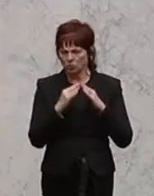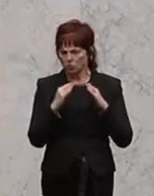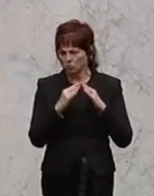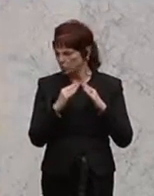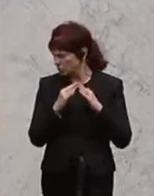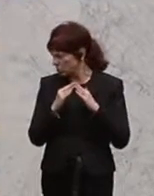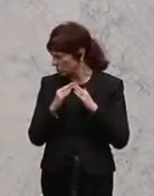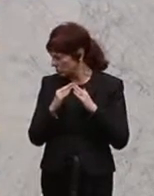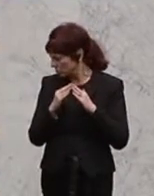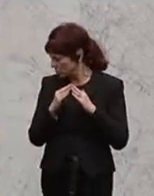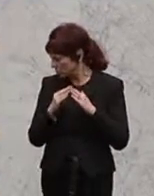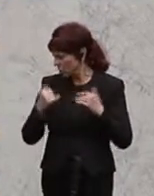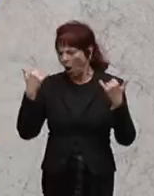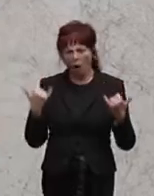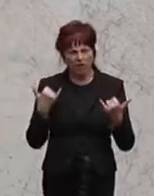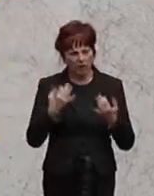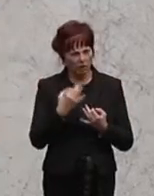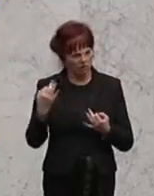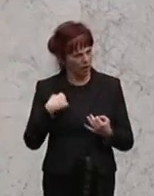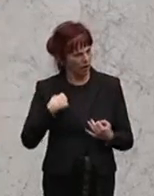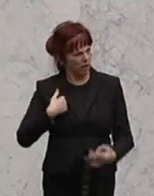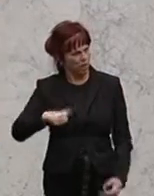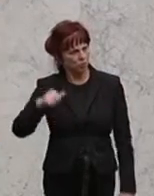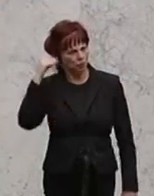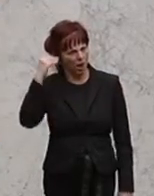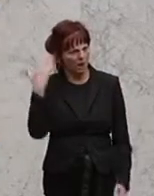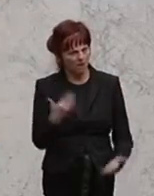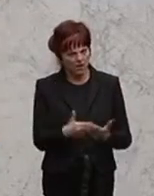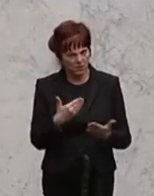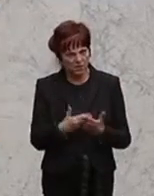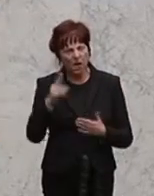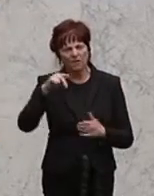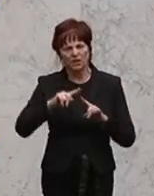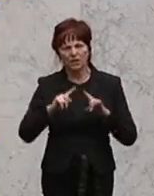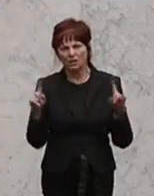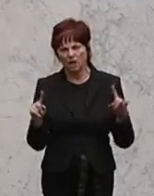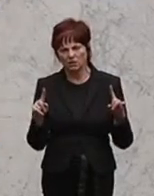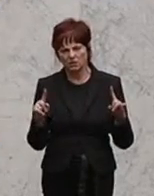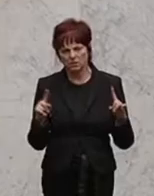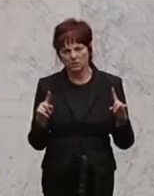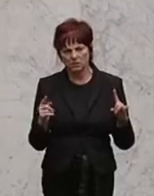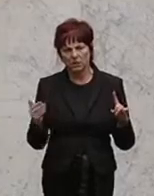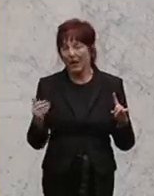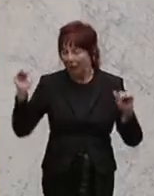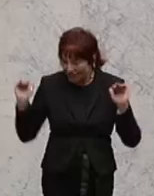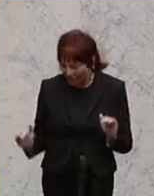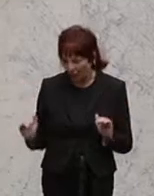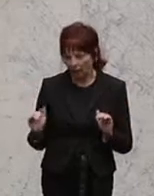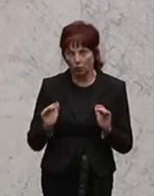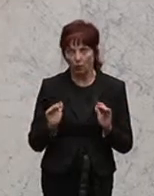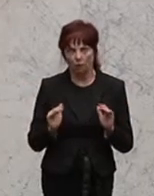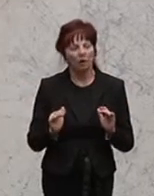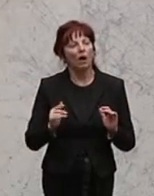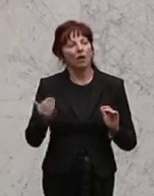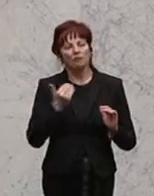vom heutigen Tag zunächst einmal mitnehme ist, Wien ist anders. Am Vormittag haben wir gehört, dass das Pensionsalter in